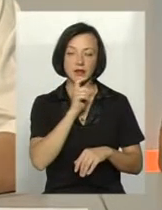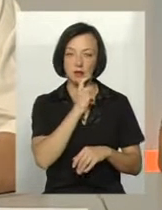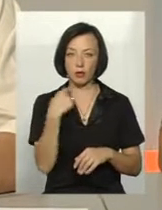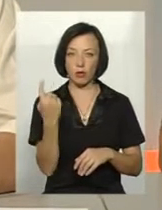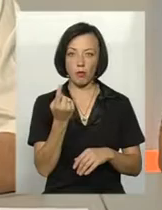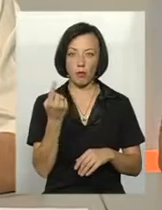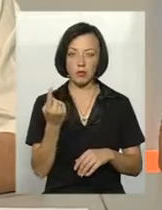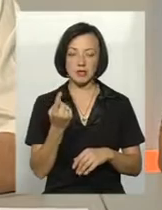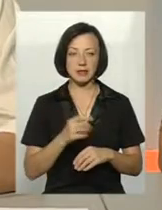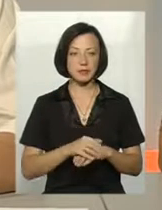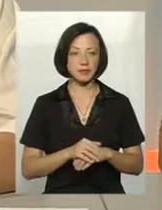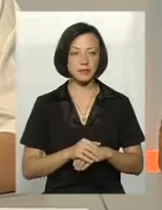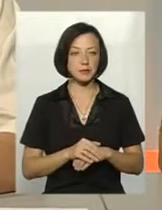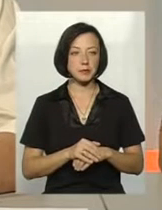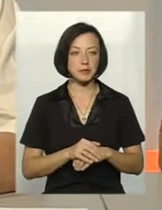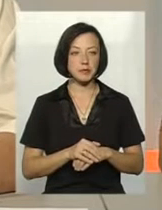області.